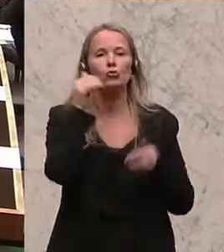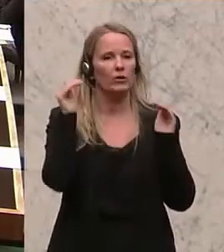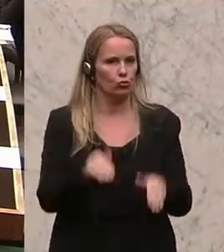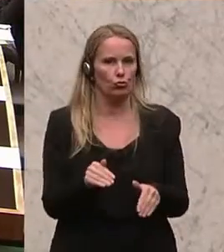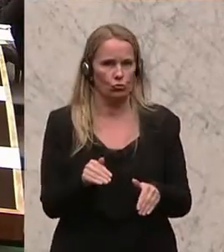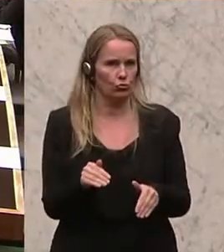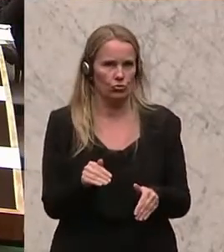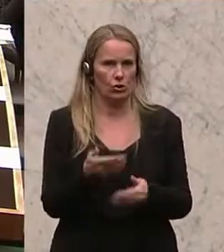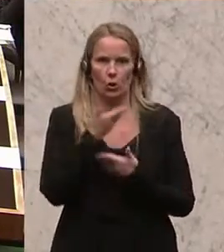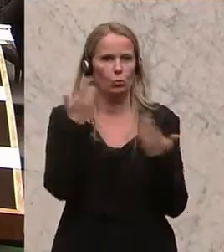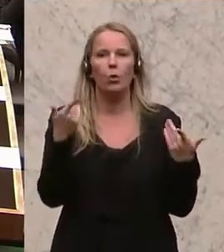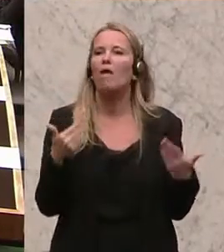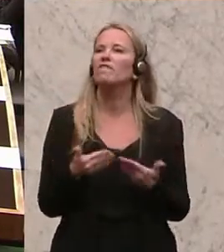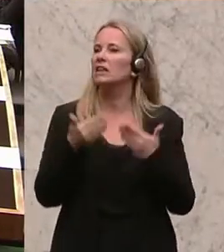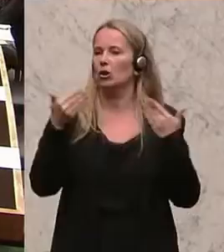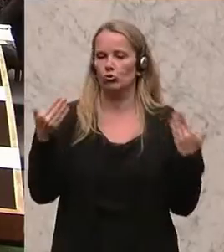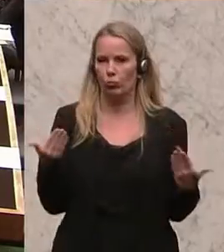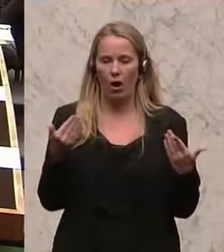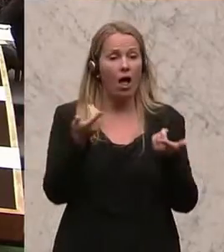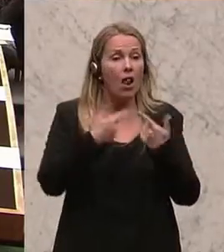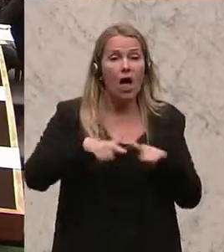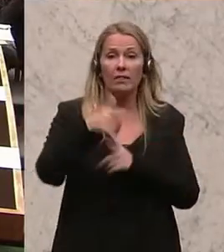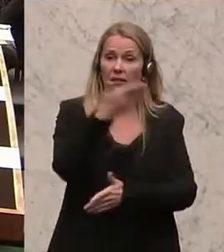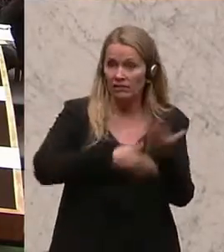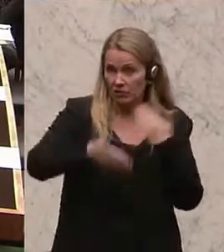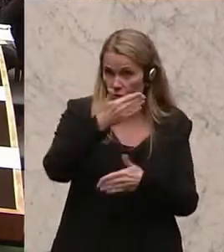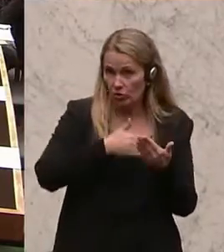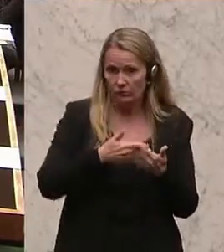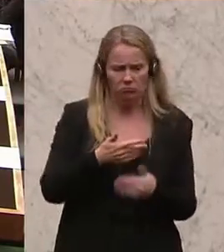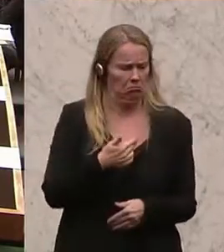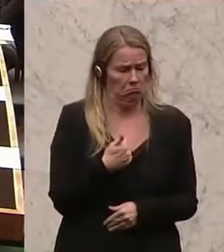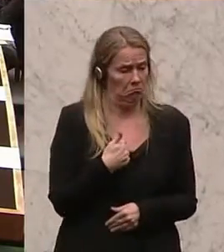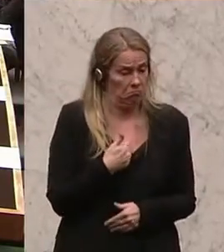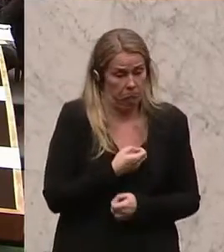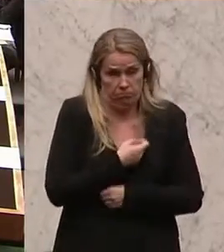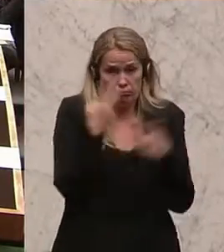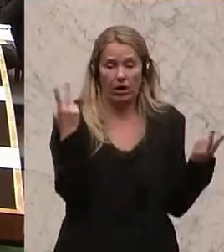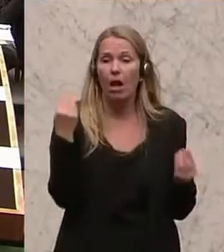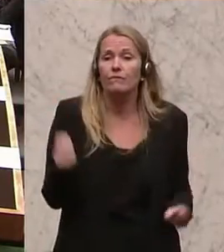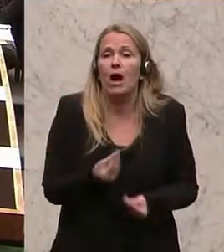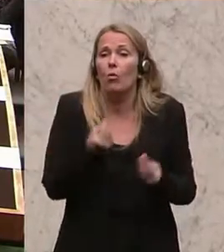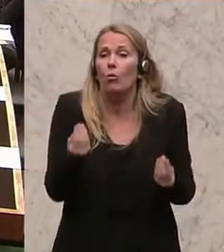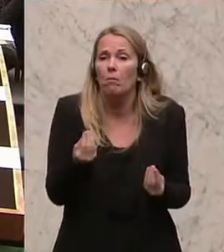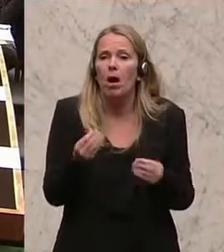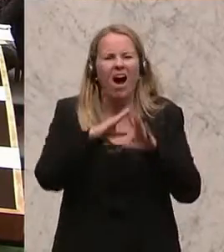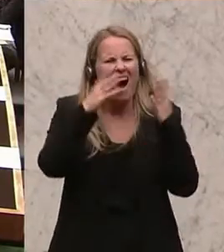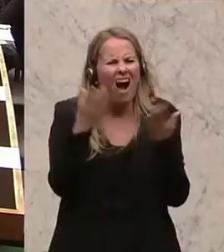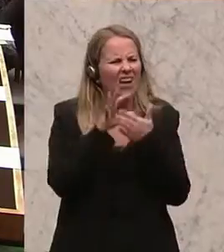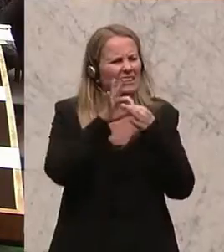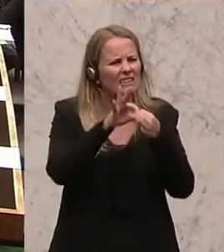überhaupt nicht im Widerspruch stehen. Bei der Landwirtschaft ist es mir vollkommen unverständlich. Weil alles, was wir im Bereich